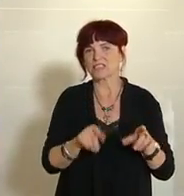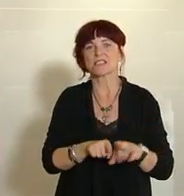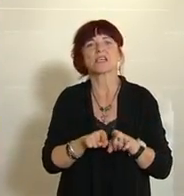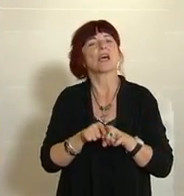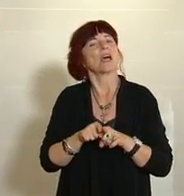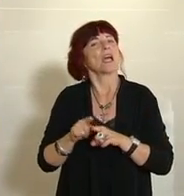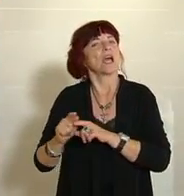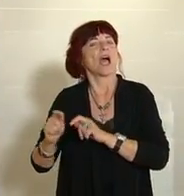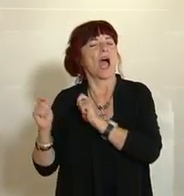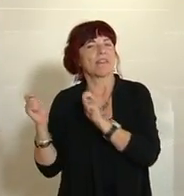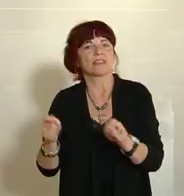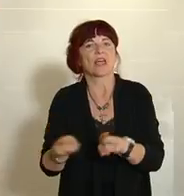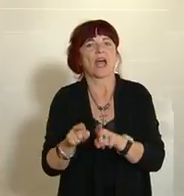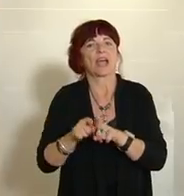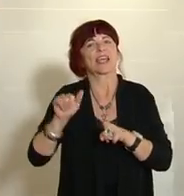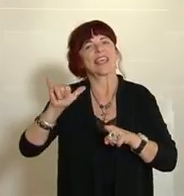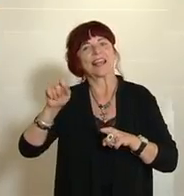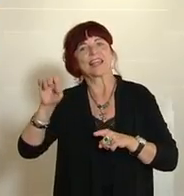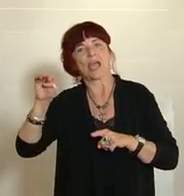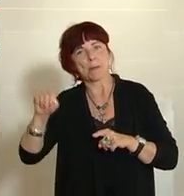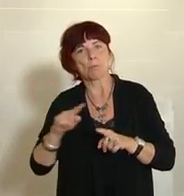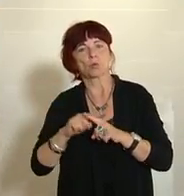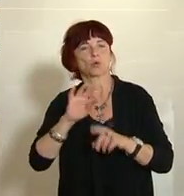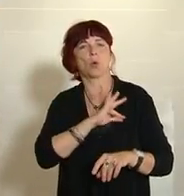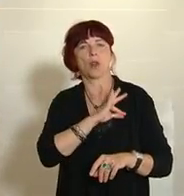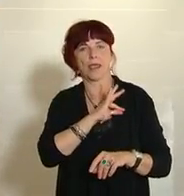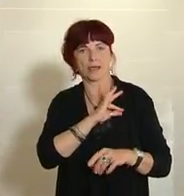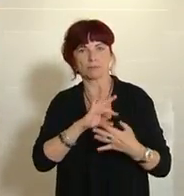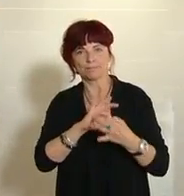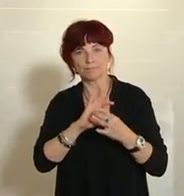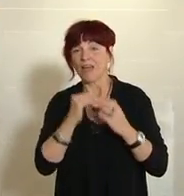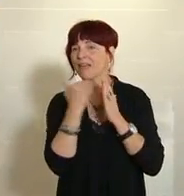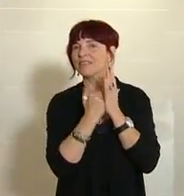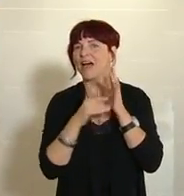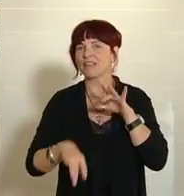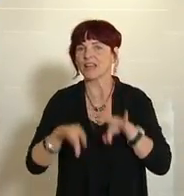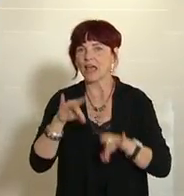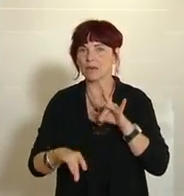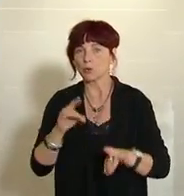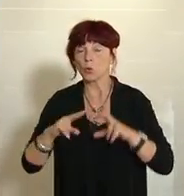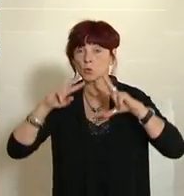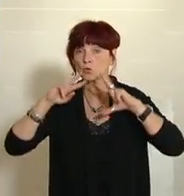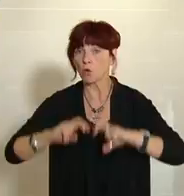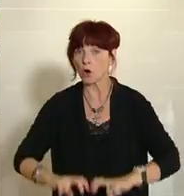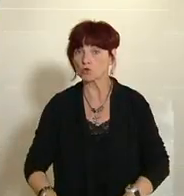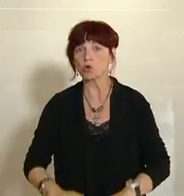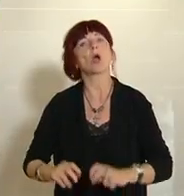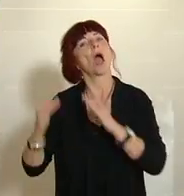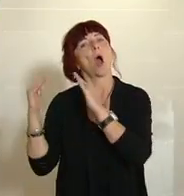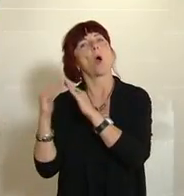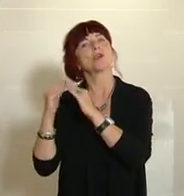bei Strafanzeigen. Erste Rednerin wird Selma Yildirim,